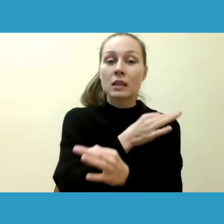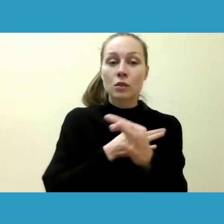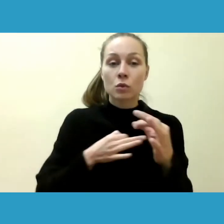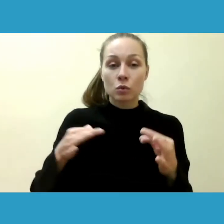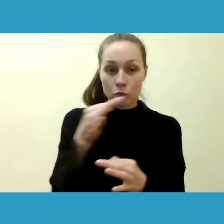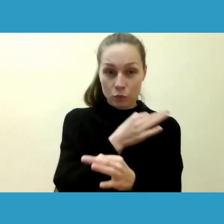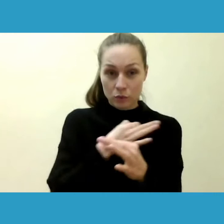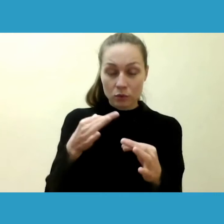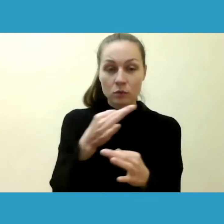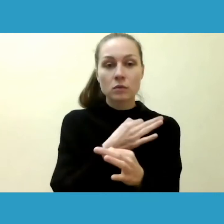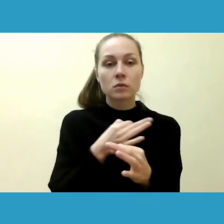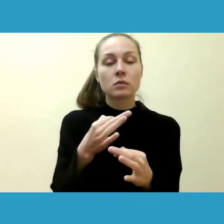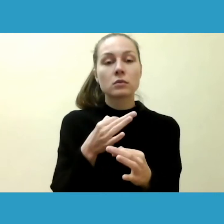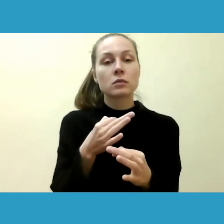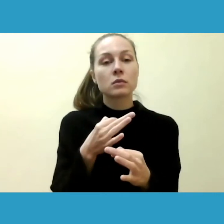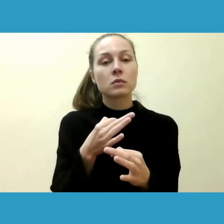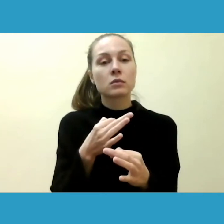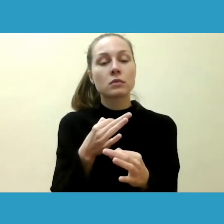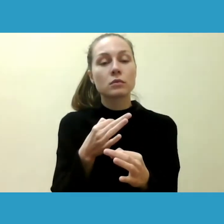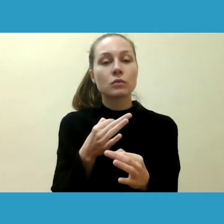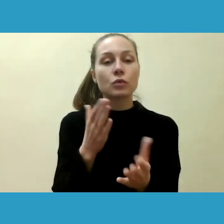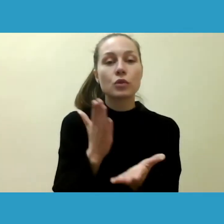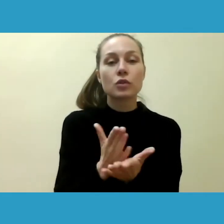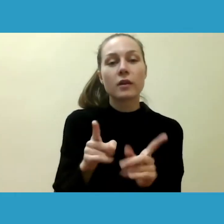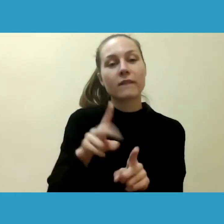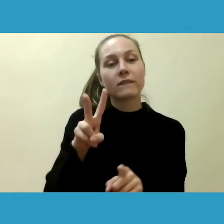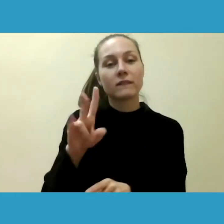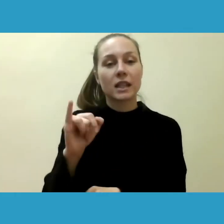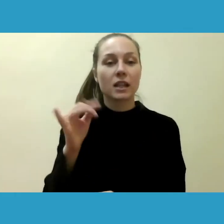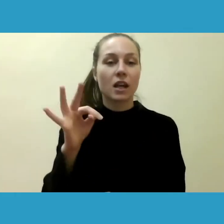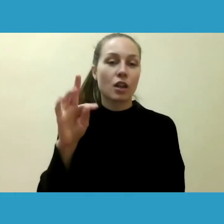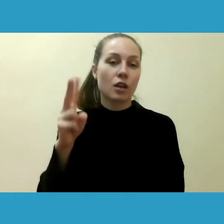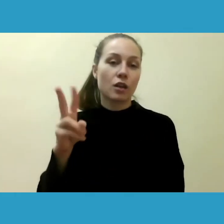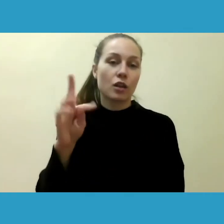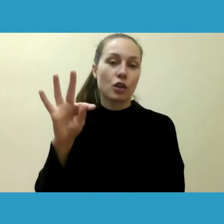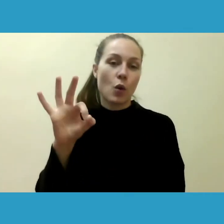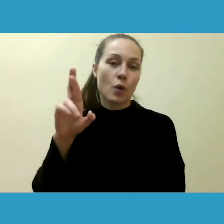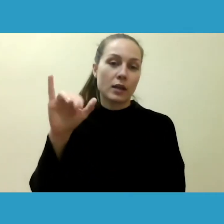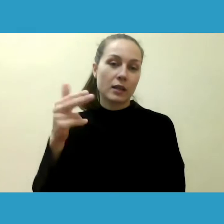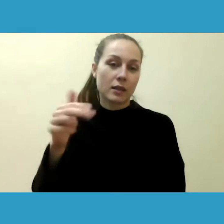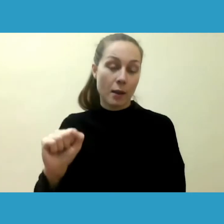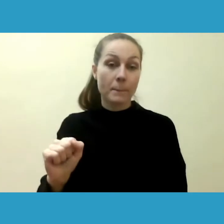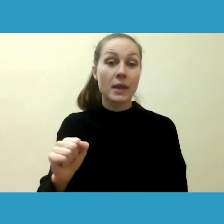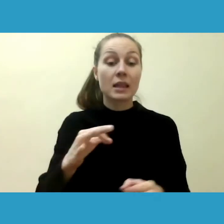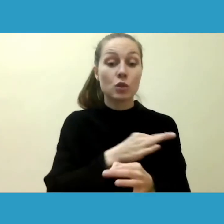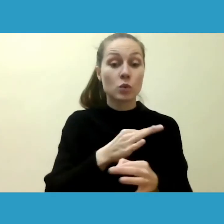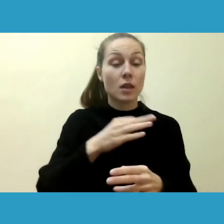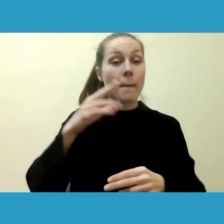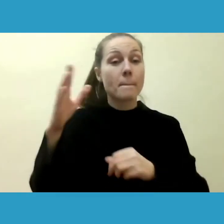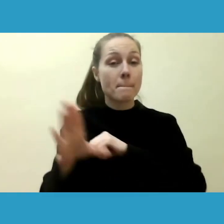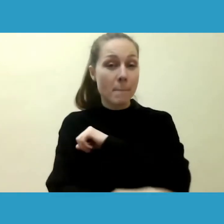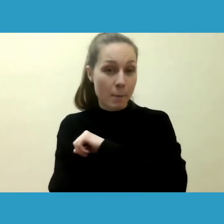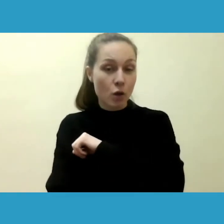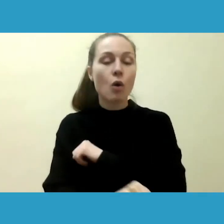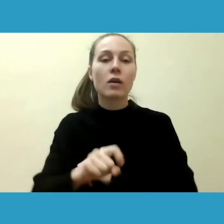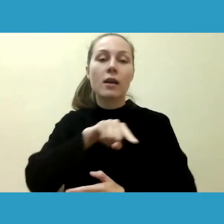formo metu vyksta, sakykime, tam tikra viktorija. Tiksliau, diskusijos pabaigoje yra užduodamas klausimas